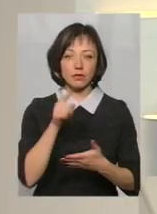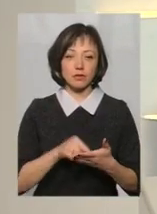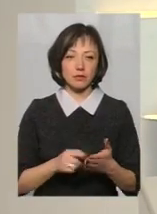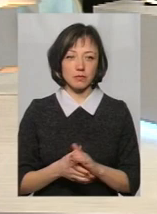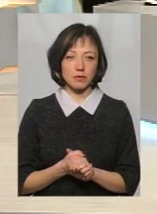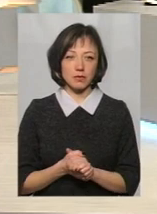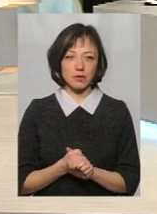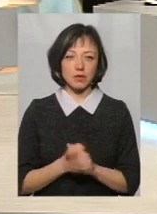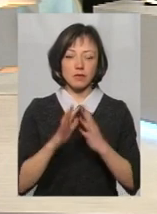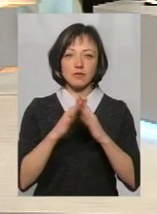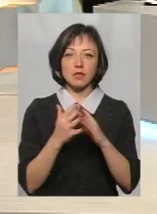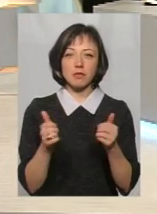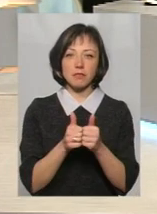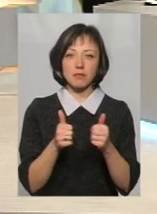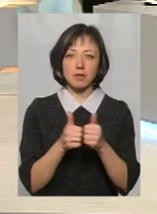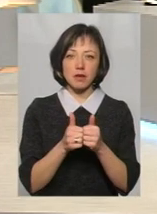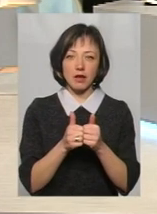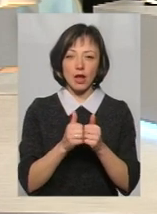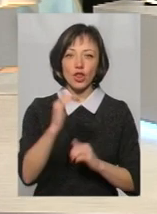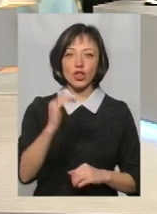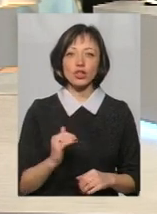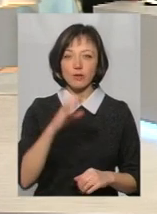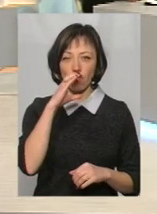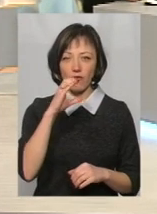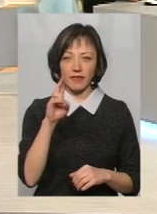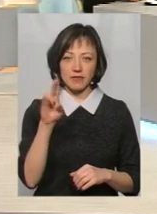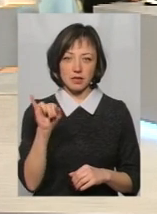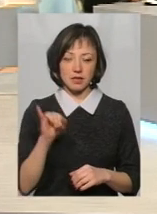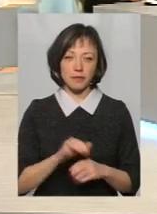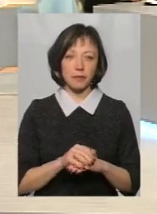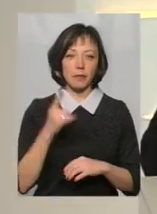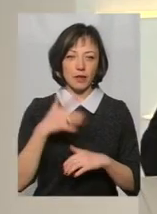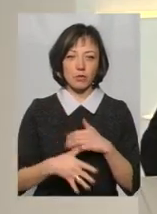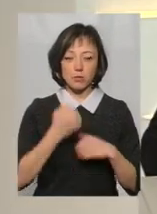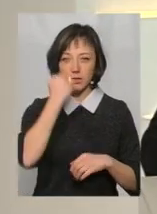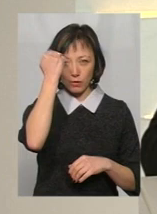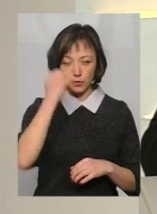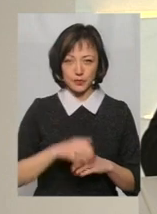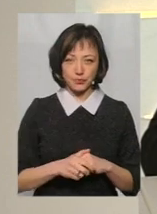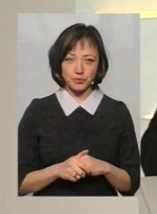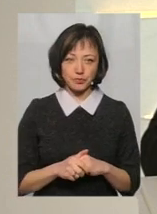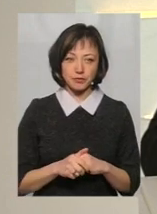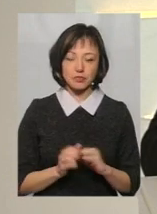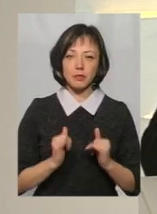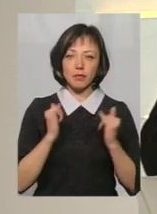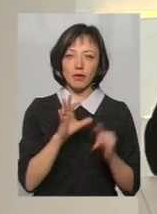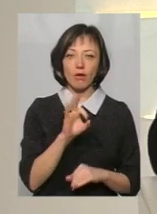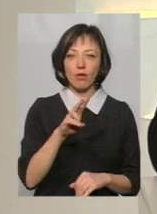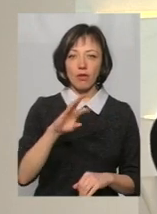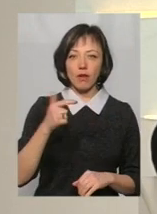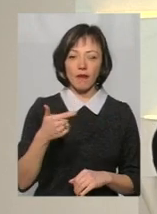В селі Міляхмельницького, місцевого офісі. Я зрозумів, дякую. Пане Олеже, ви